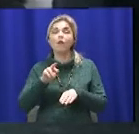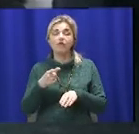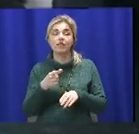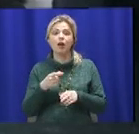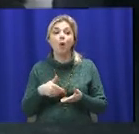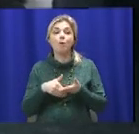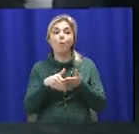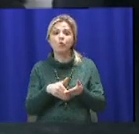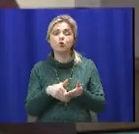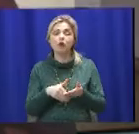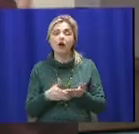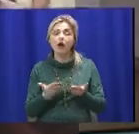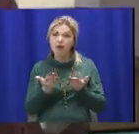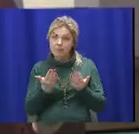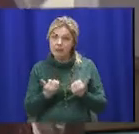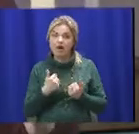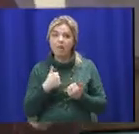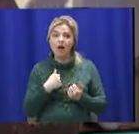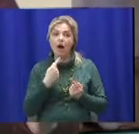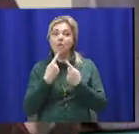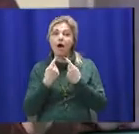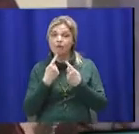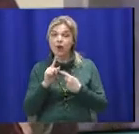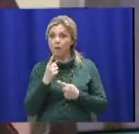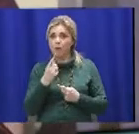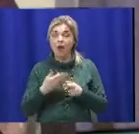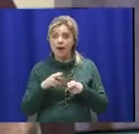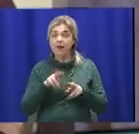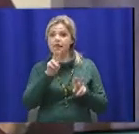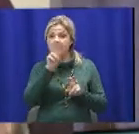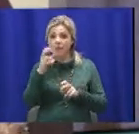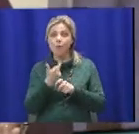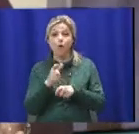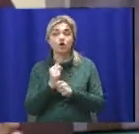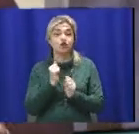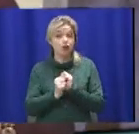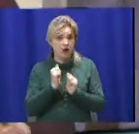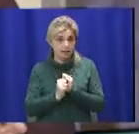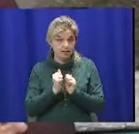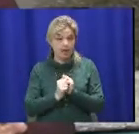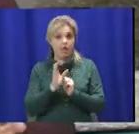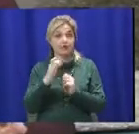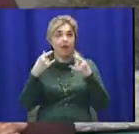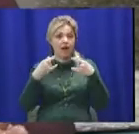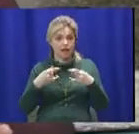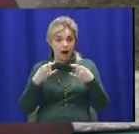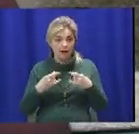допомоги. Давайте, може, ми проговоримо, потому що ці терміни, вони дуже часто звучат, звучат з екраном,